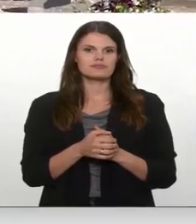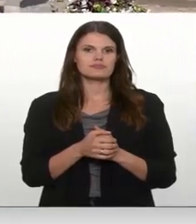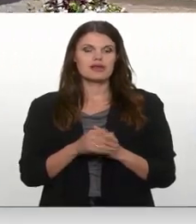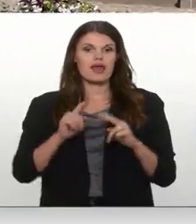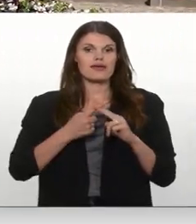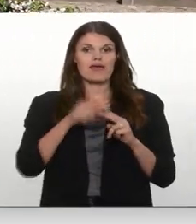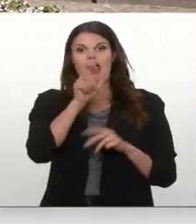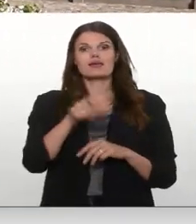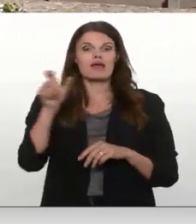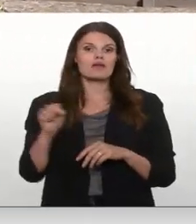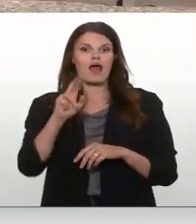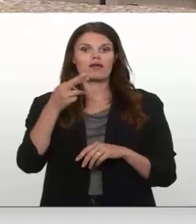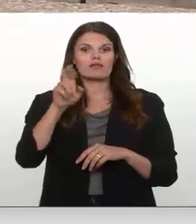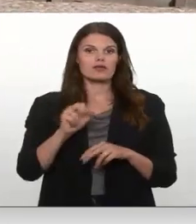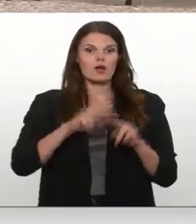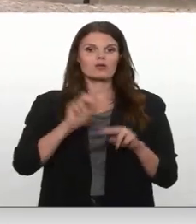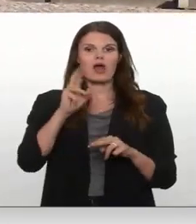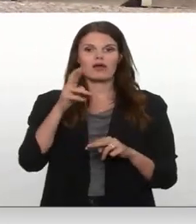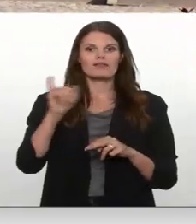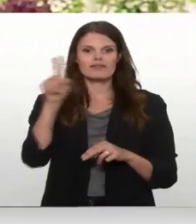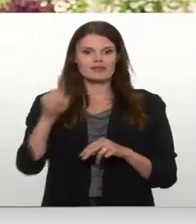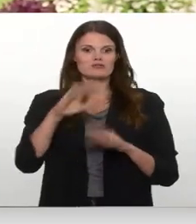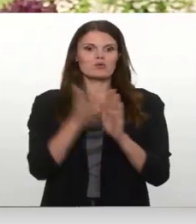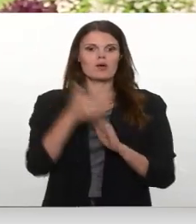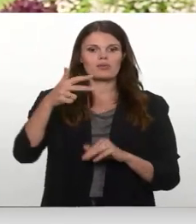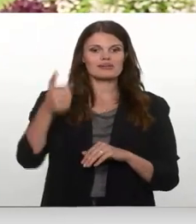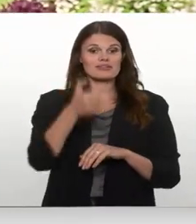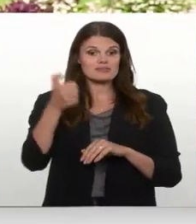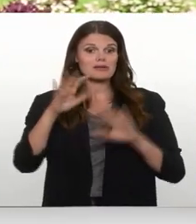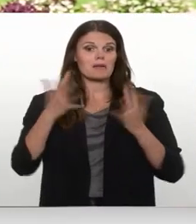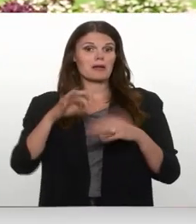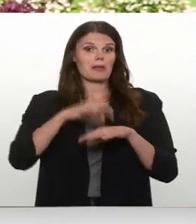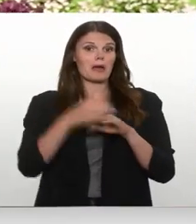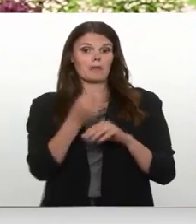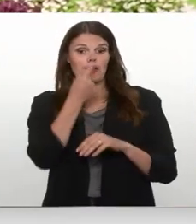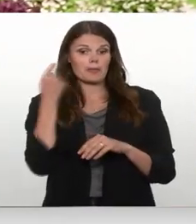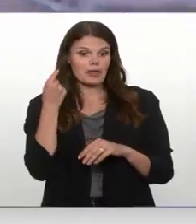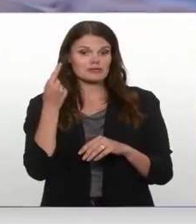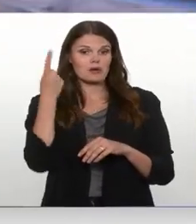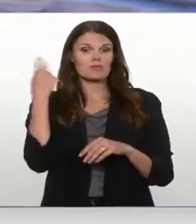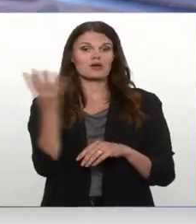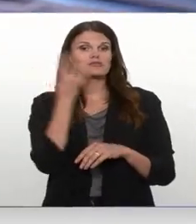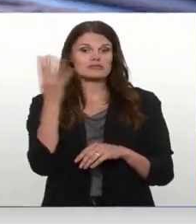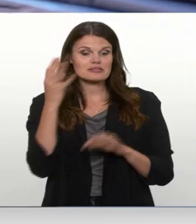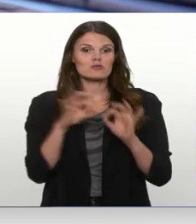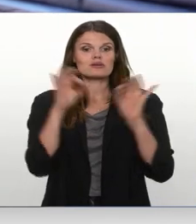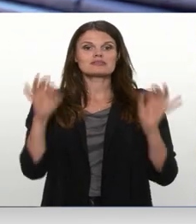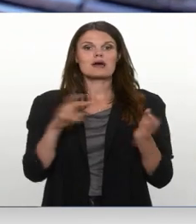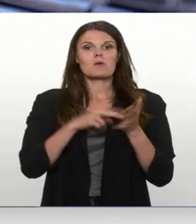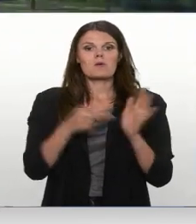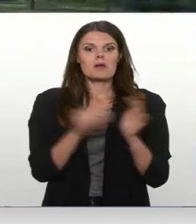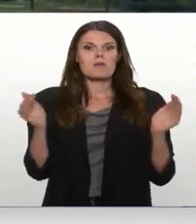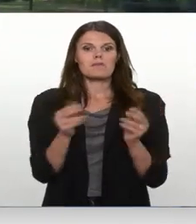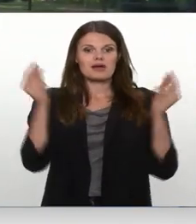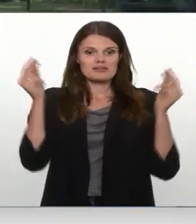Jelgavnieki Andro un Andris ir kopā jau 30 gadus, bet aprecējās nesen pagājušajā ceturtdienā. Sākumā tika plānotas mazas